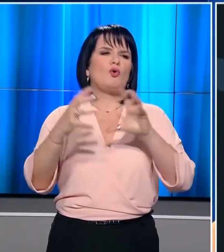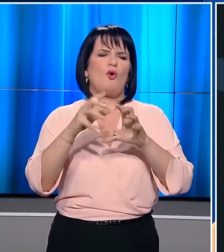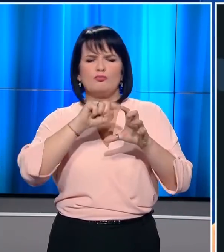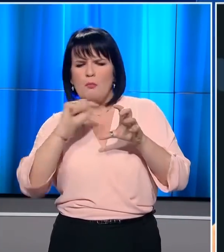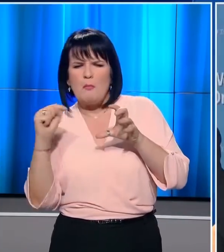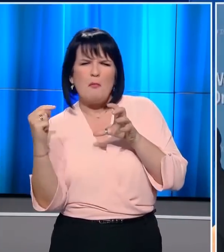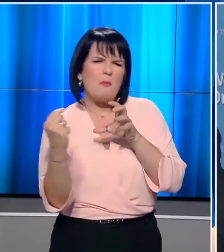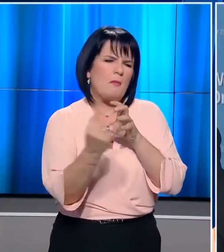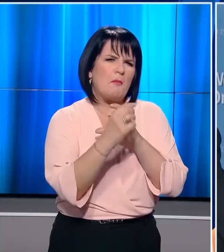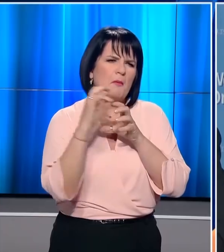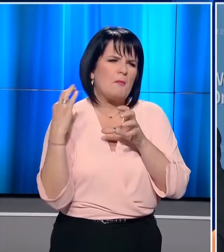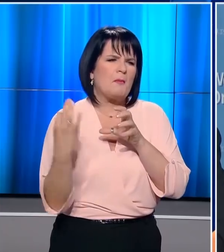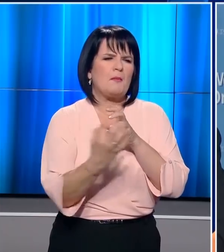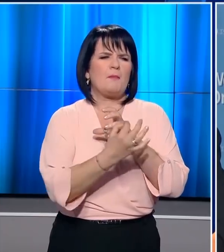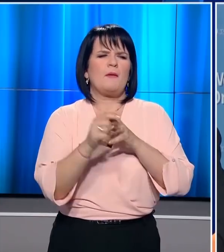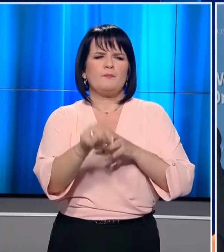ανατριχιαστική.